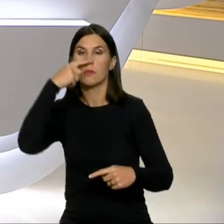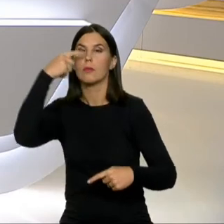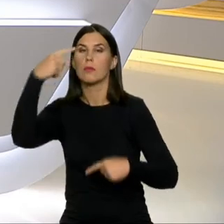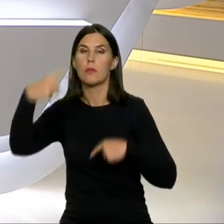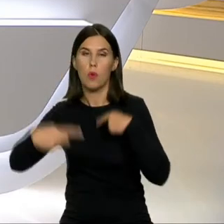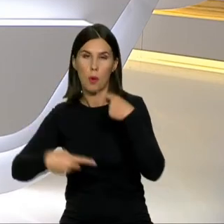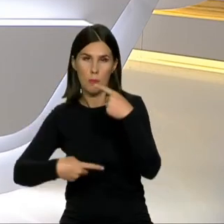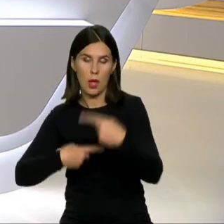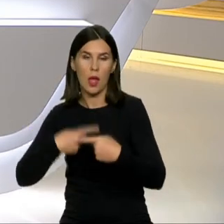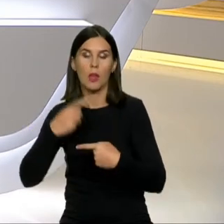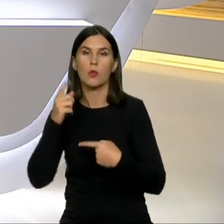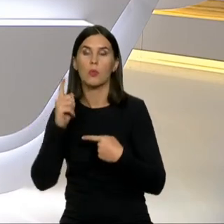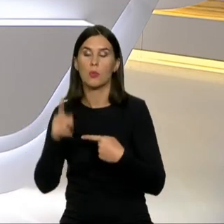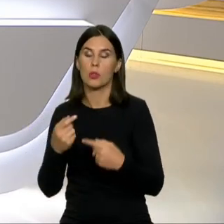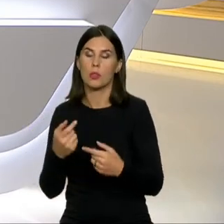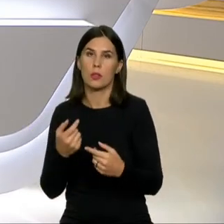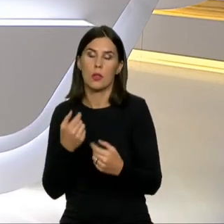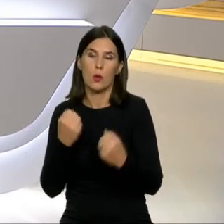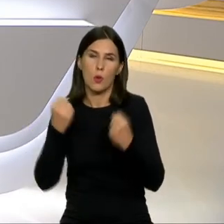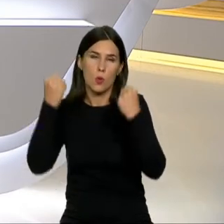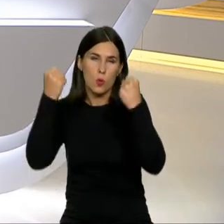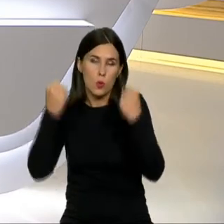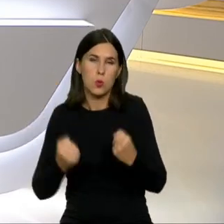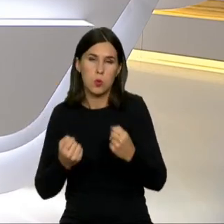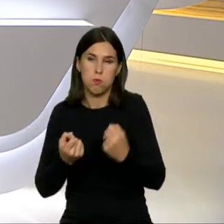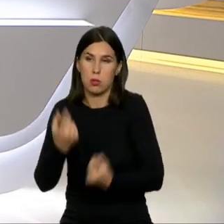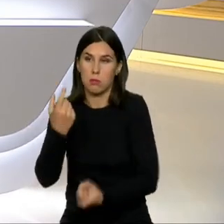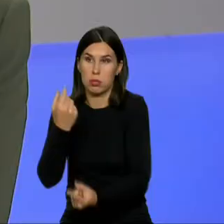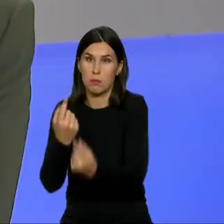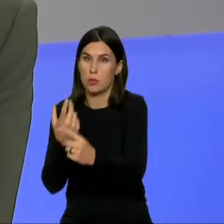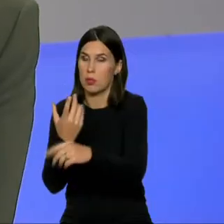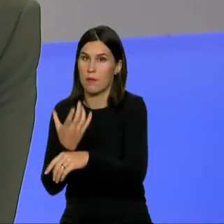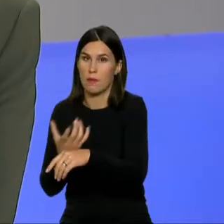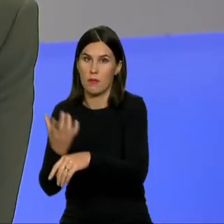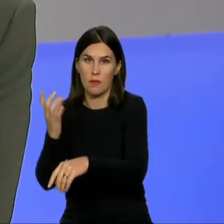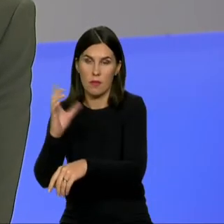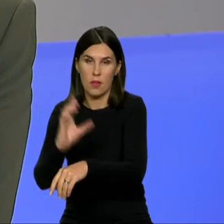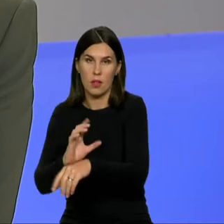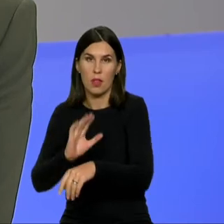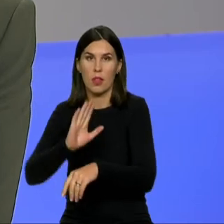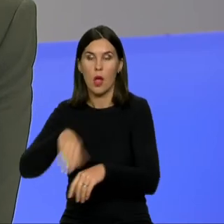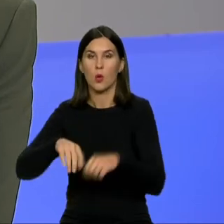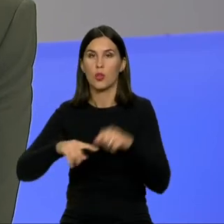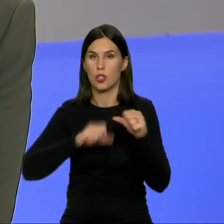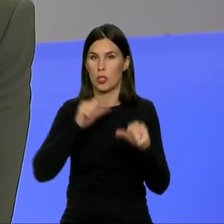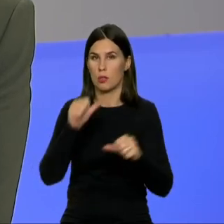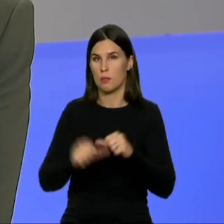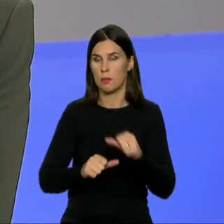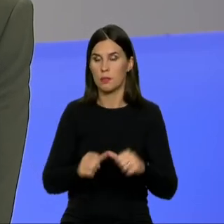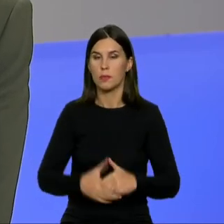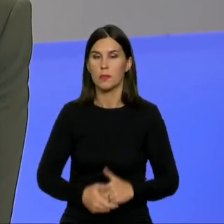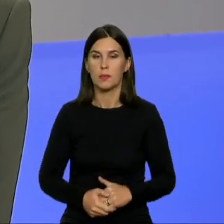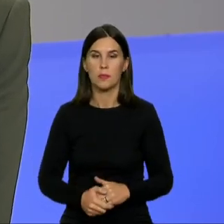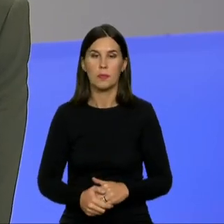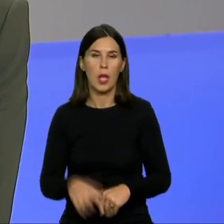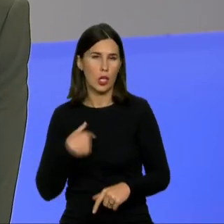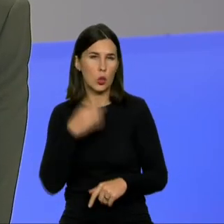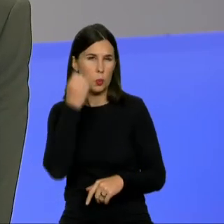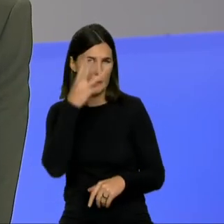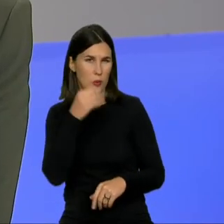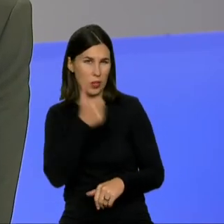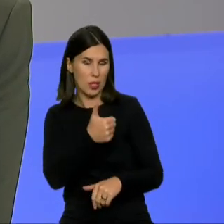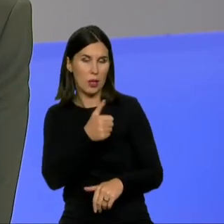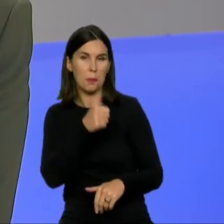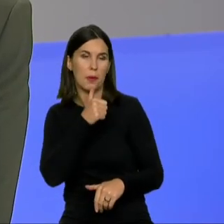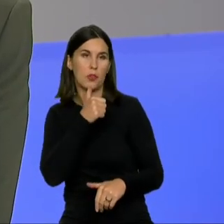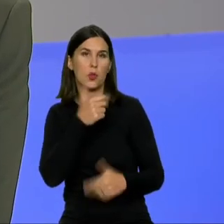dar didesniais sunkumais, negu jinai ir šiaip gali susidurti. Ar aš tiesingai suprantu, kad valstybė vienodai